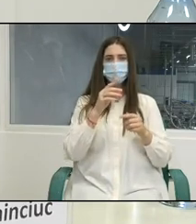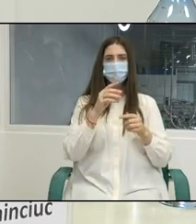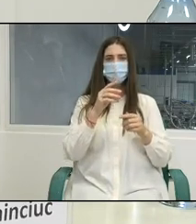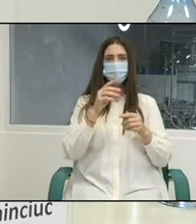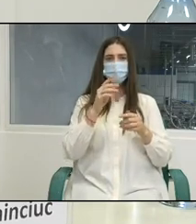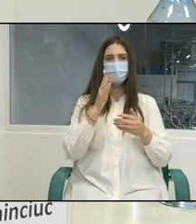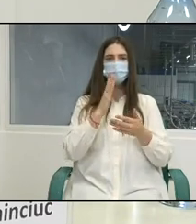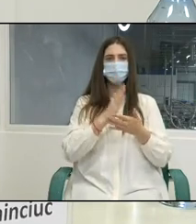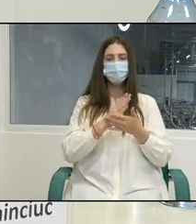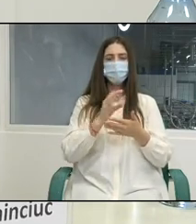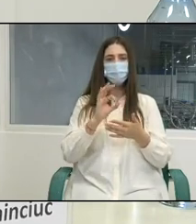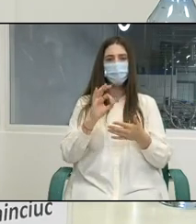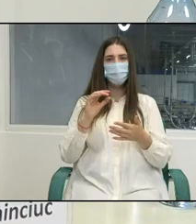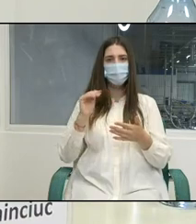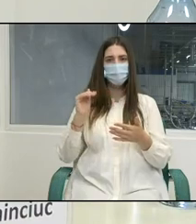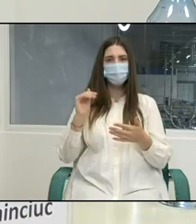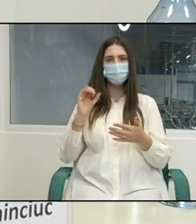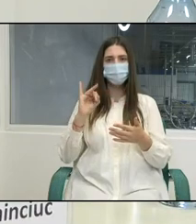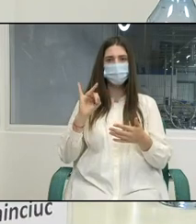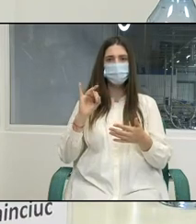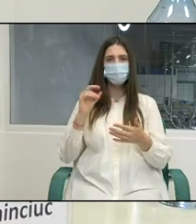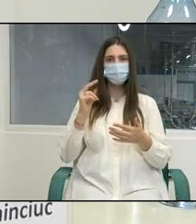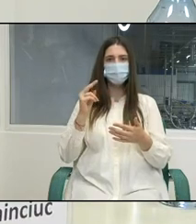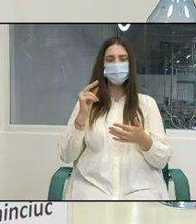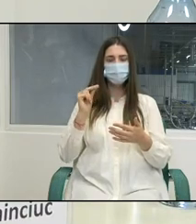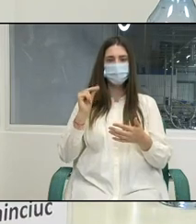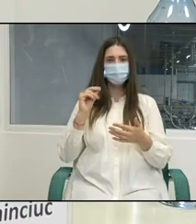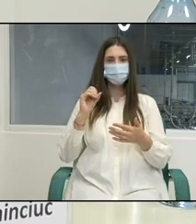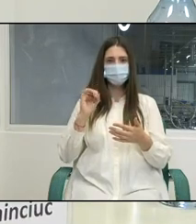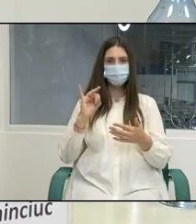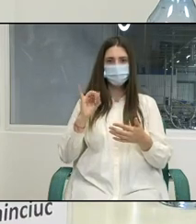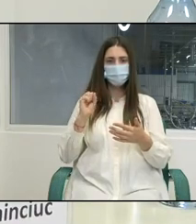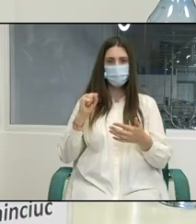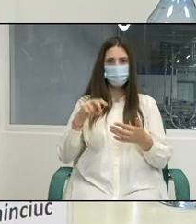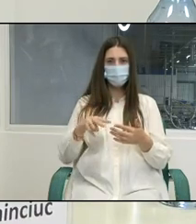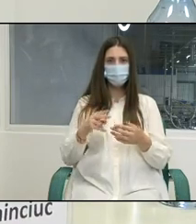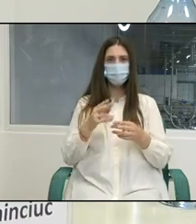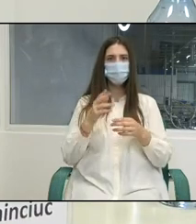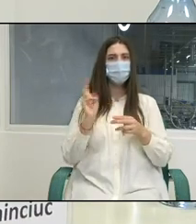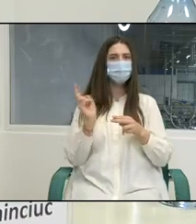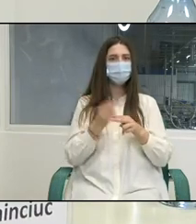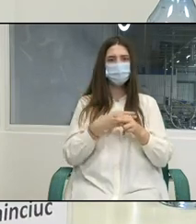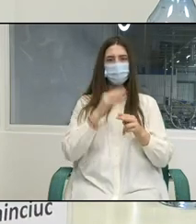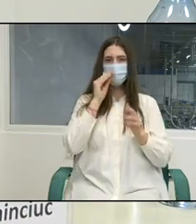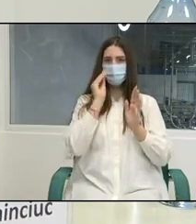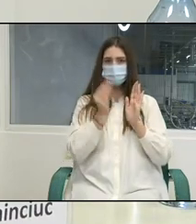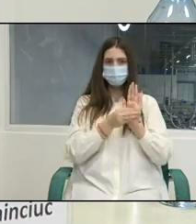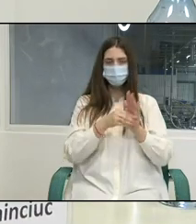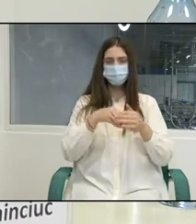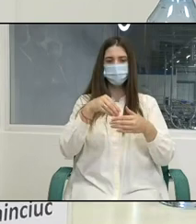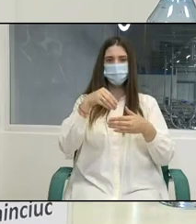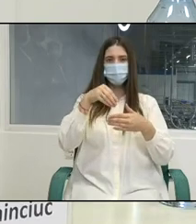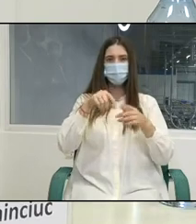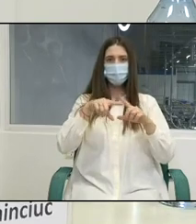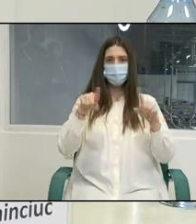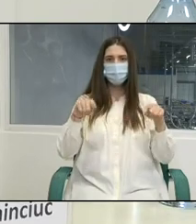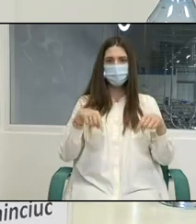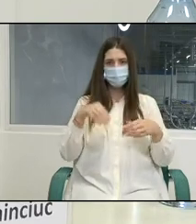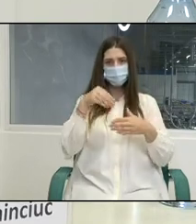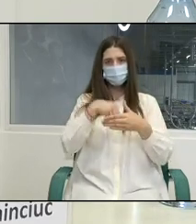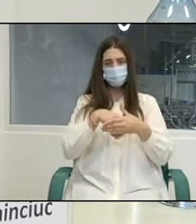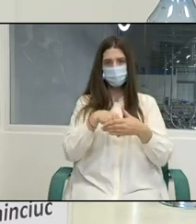asigurat doar printr-un sistem integru de inspecție a muncii și vreau să menționez că în acest sens primul pas a fost deja